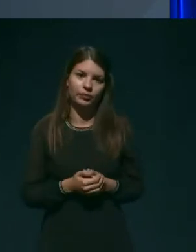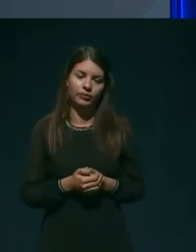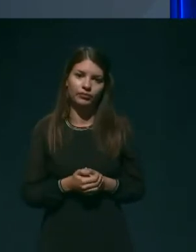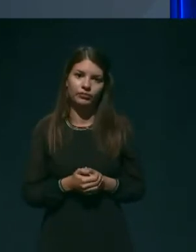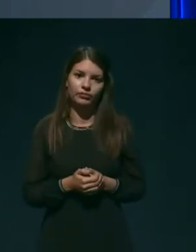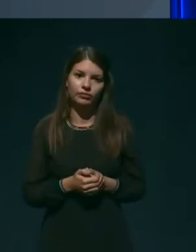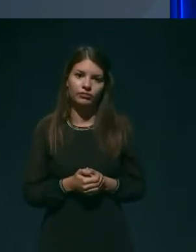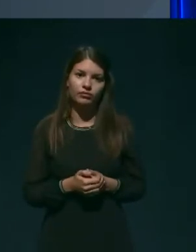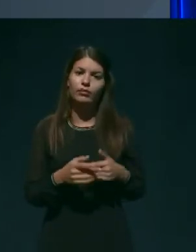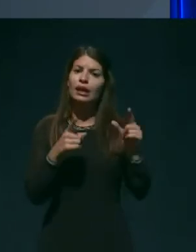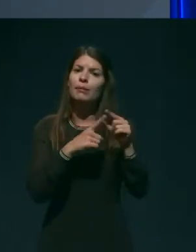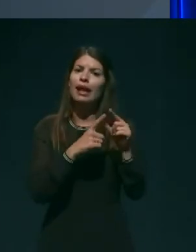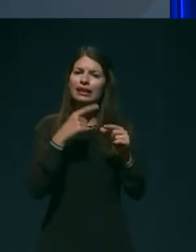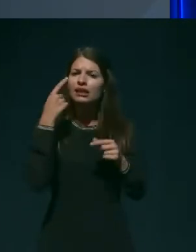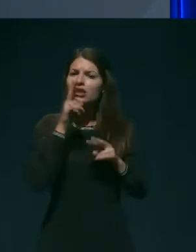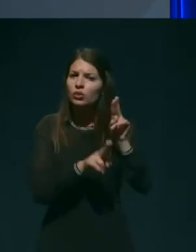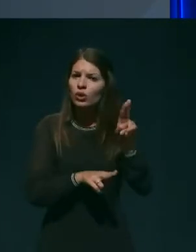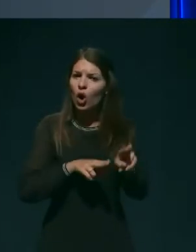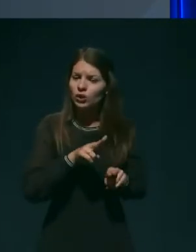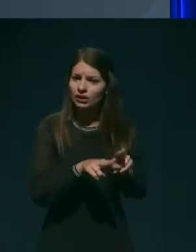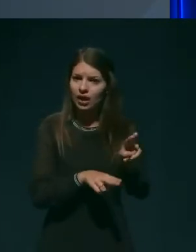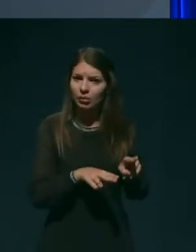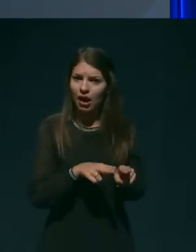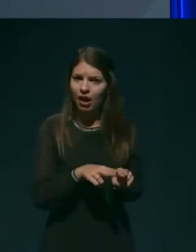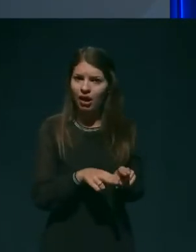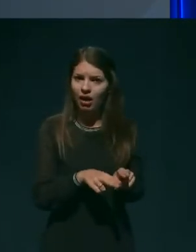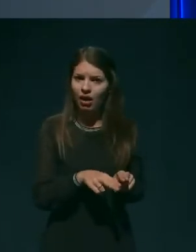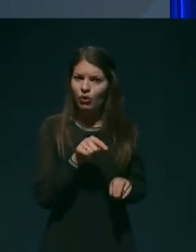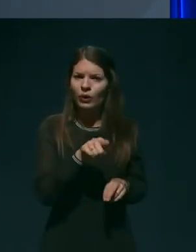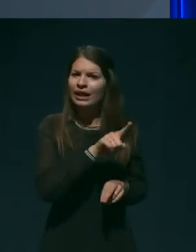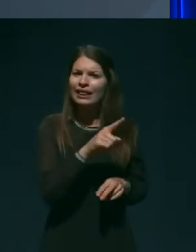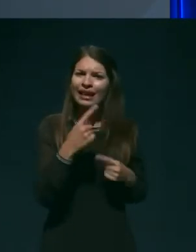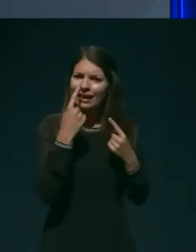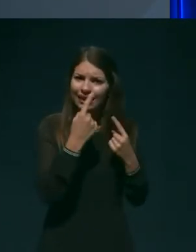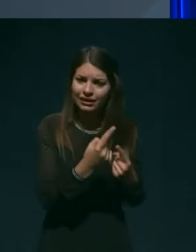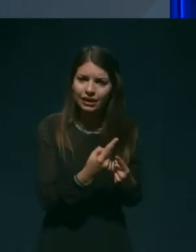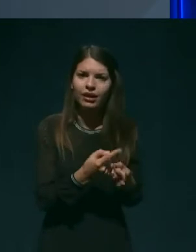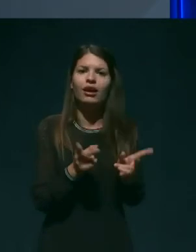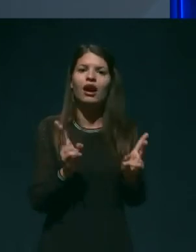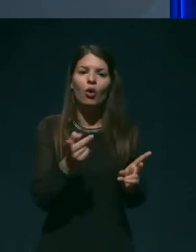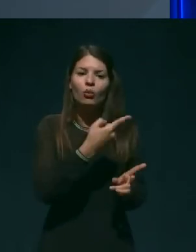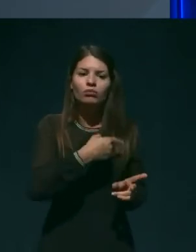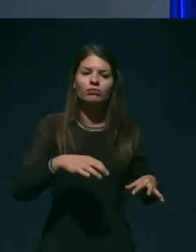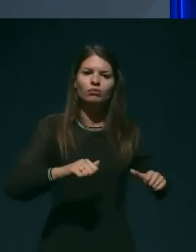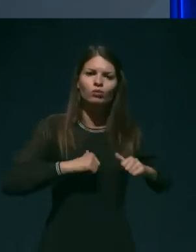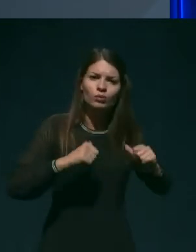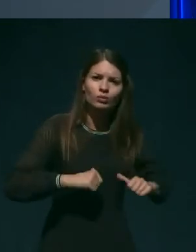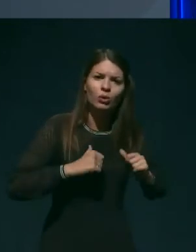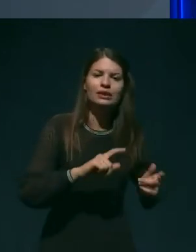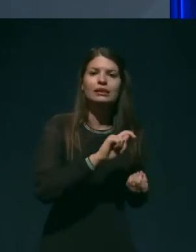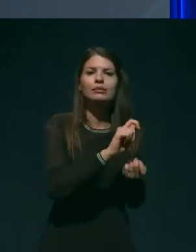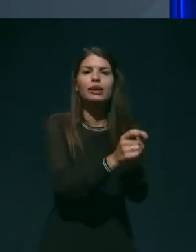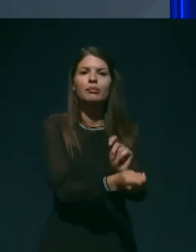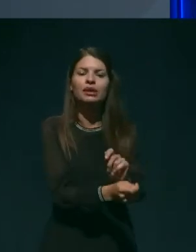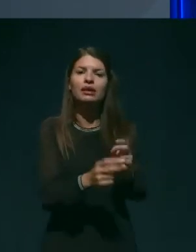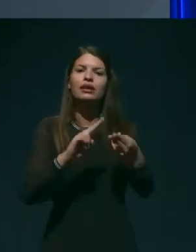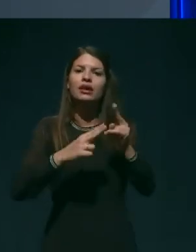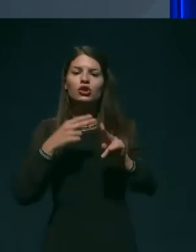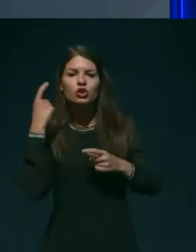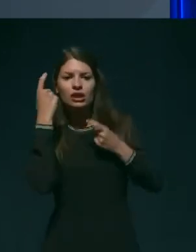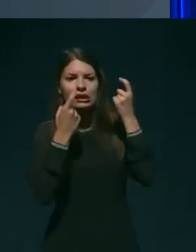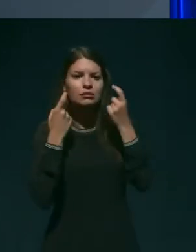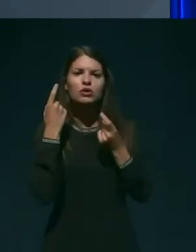Paljativne oskrbe se ne glede na to, kako se trudimo spremeniti način razmišljanja in